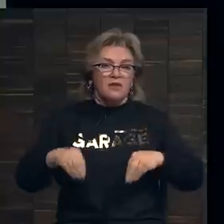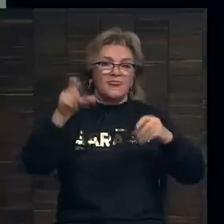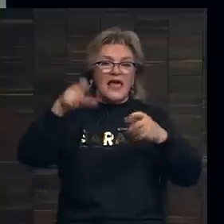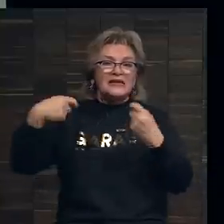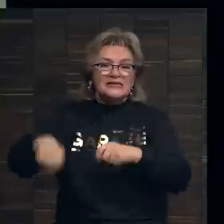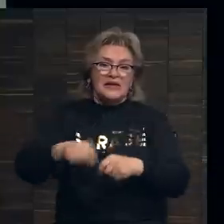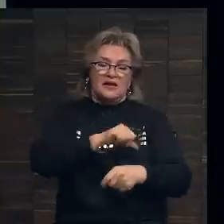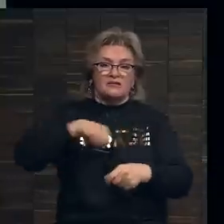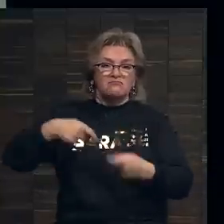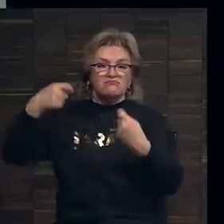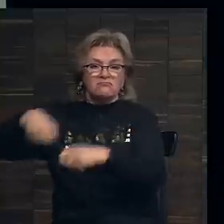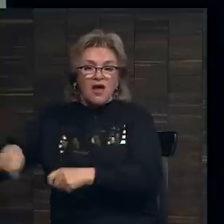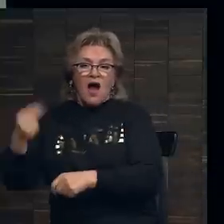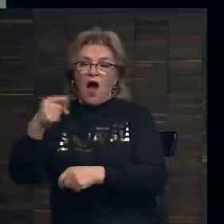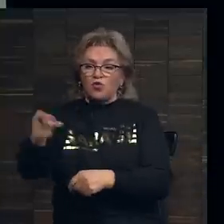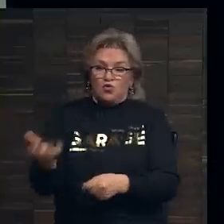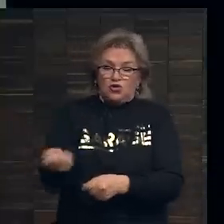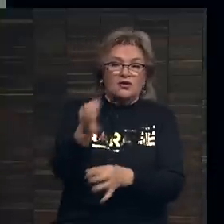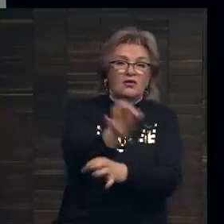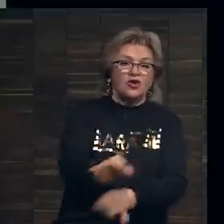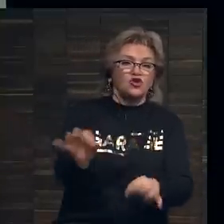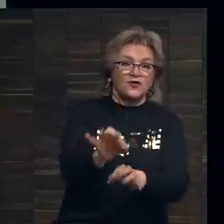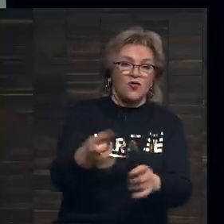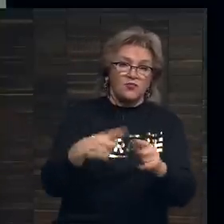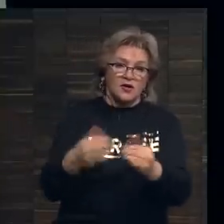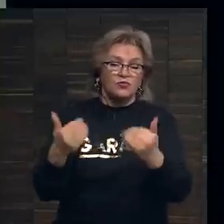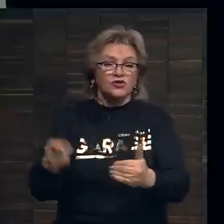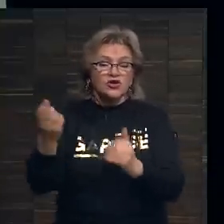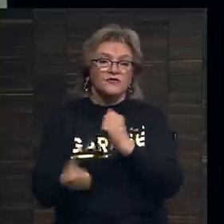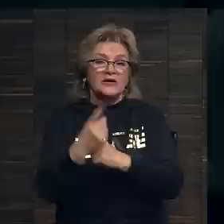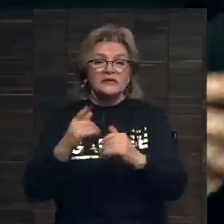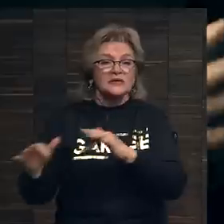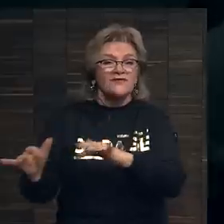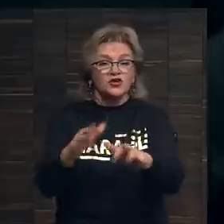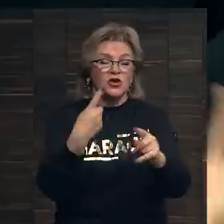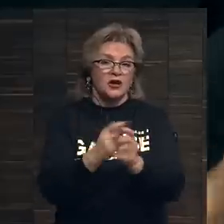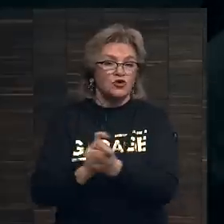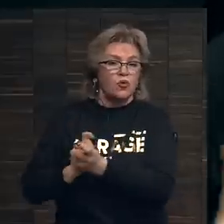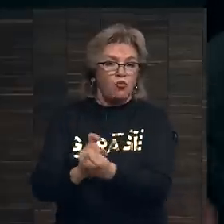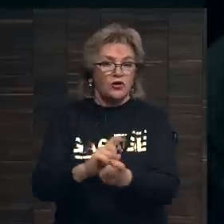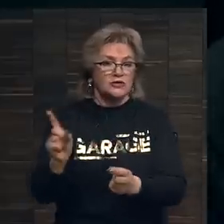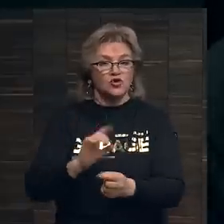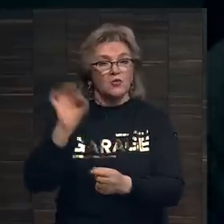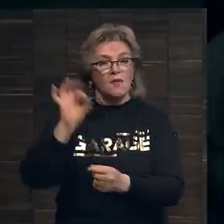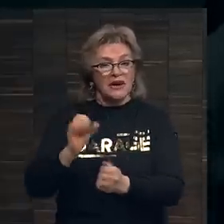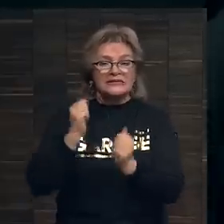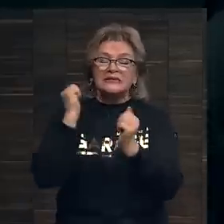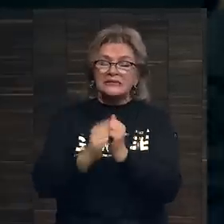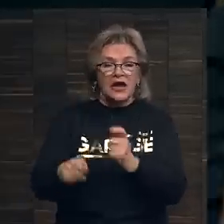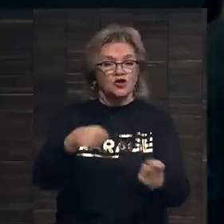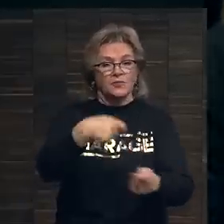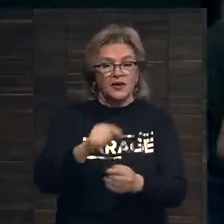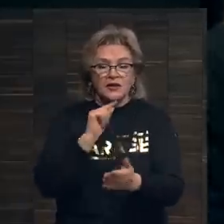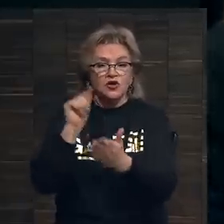перепродающий получает состояние, а художник ничего. И сейчас возникло движение, которое борется за то, чтобы какой-то процент с каждой продажи